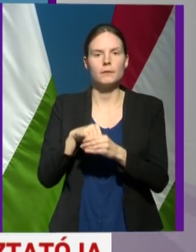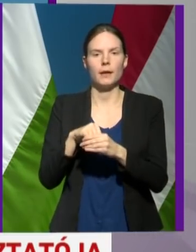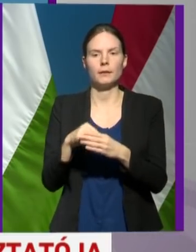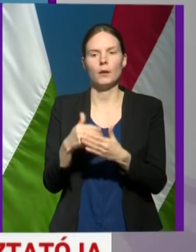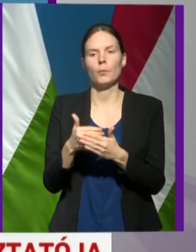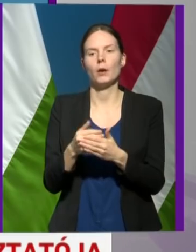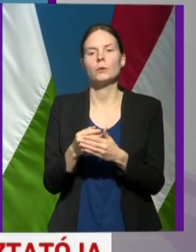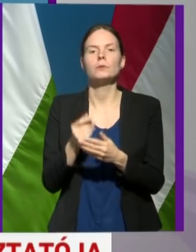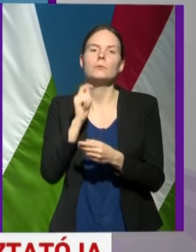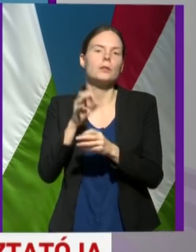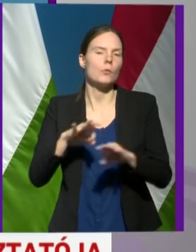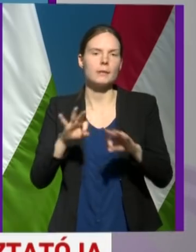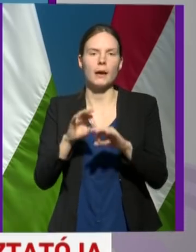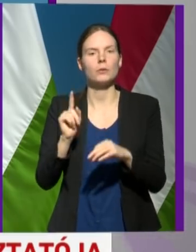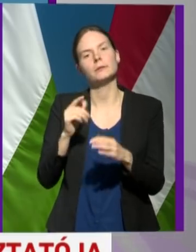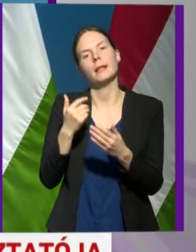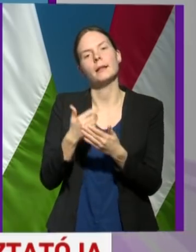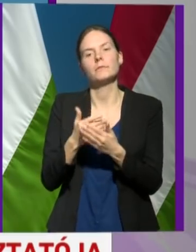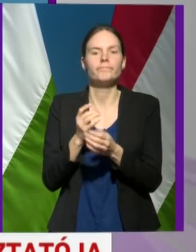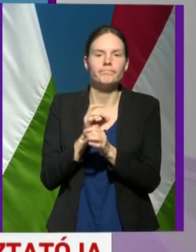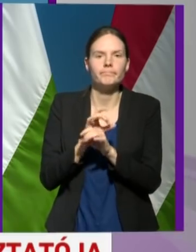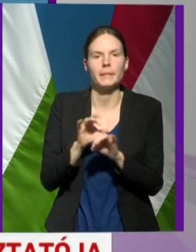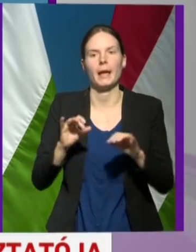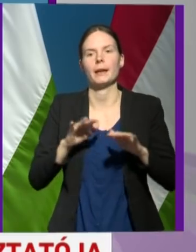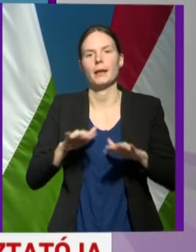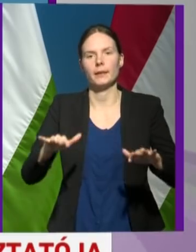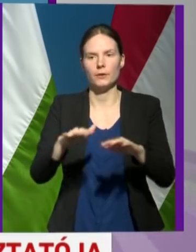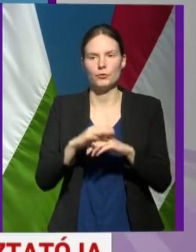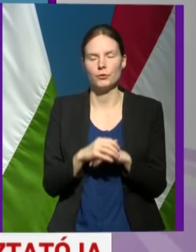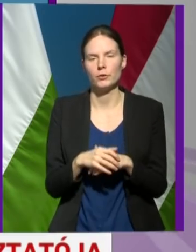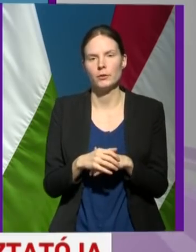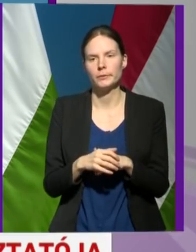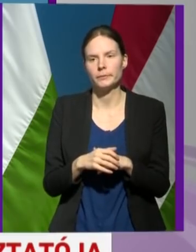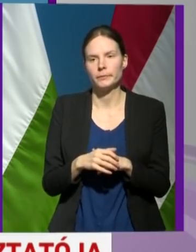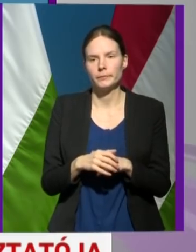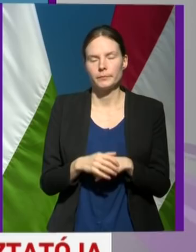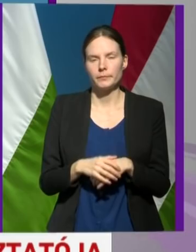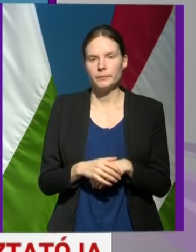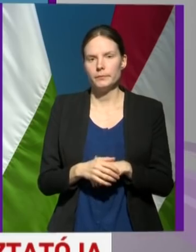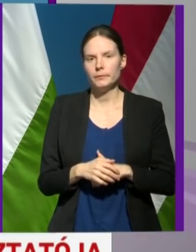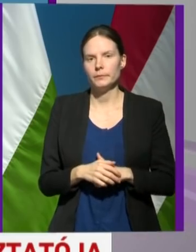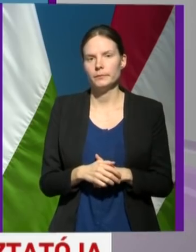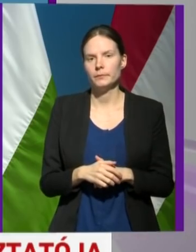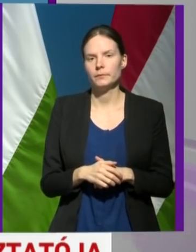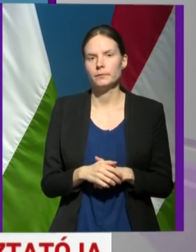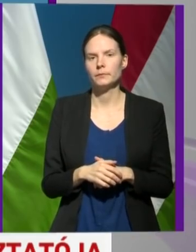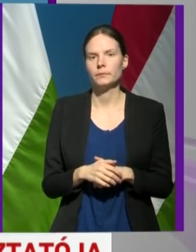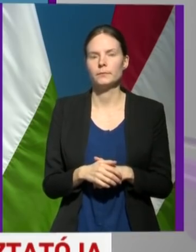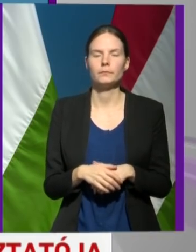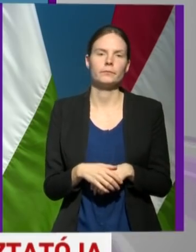tovább nagy mértékben ez a fertőzés. A